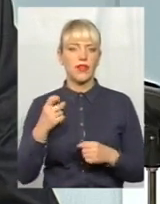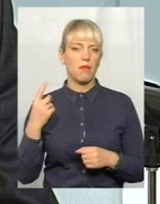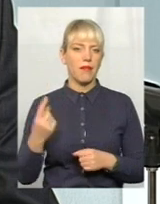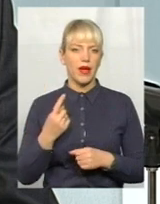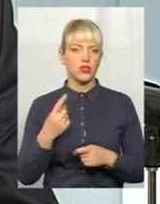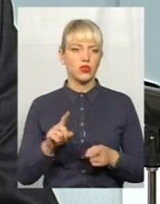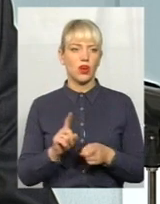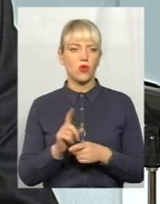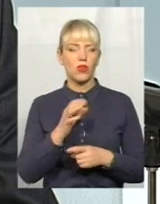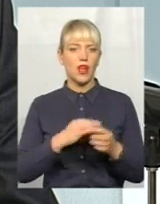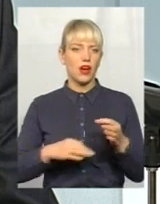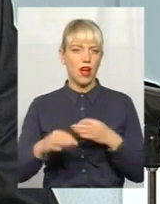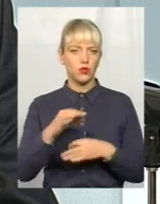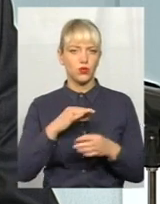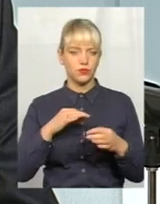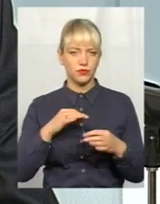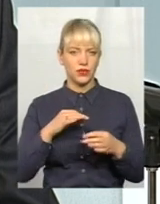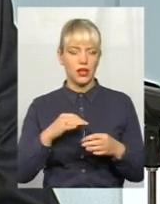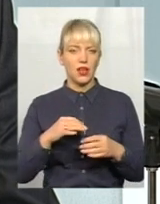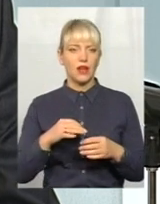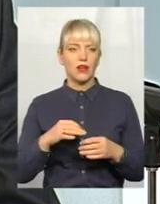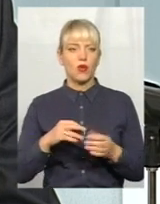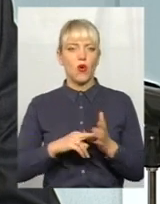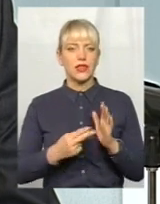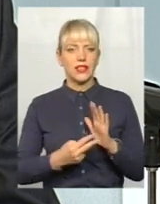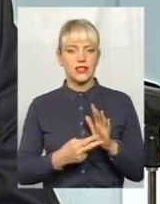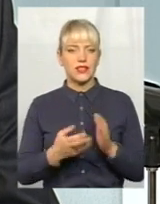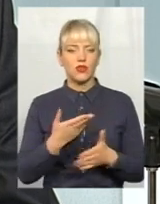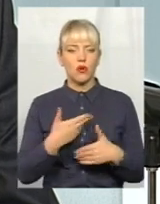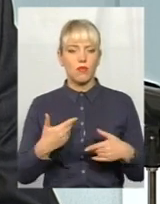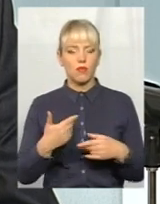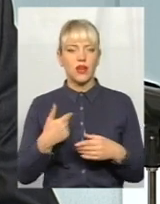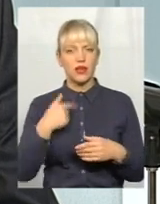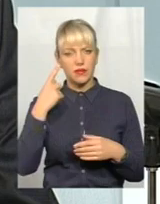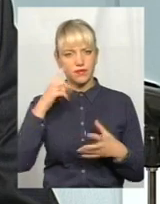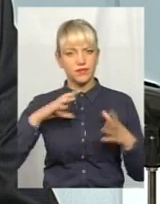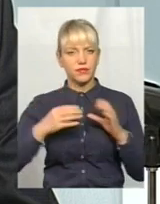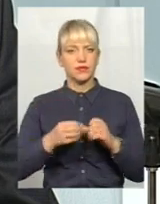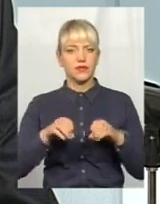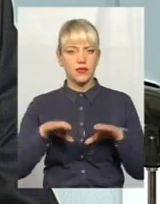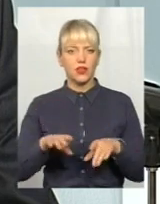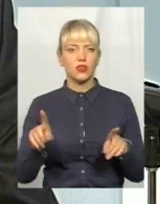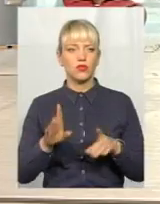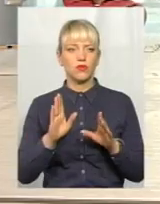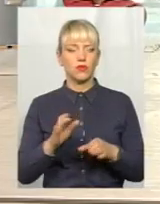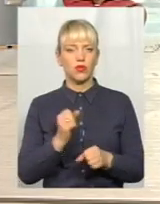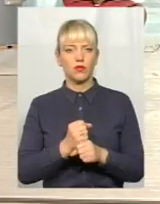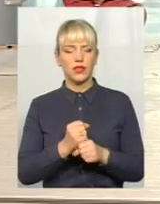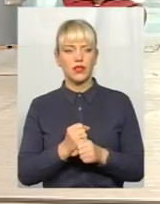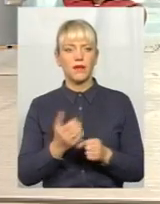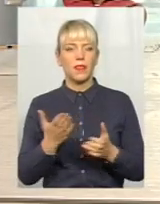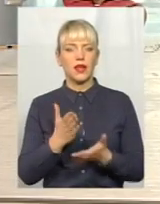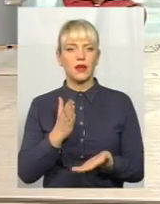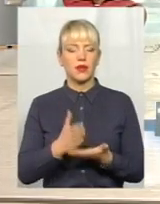нараду, скажімо так, координаційну, ми зійшлися до думки, що однозначно ми будемо його робити. Звичайно, яке прийме